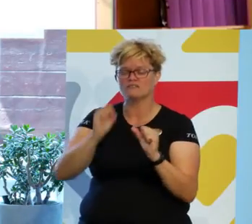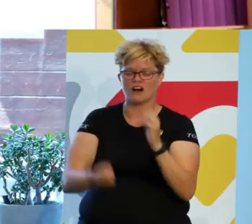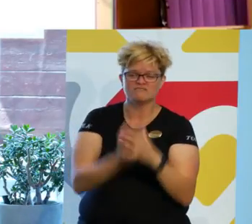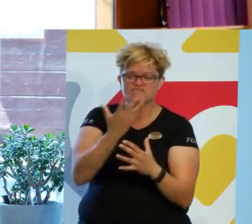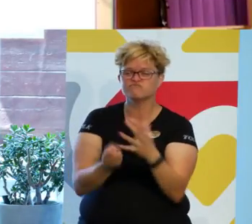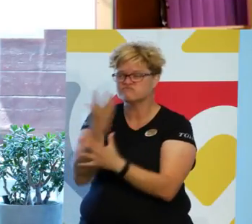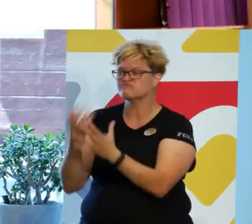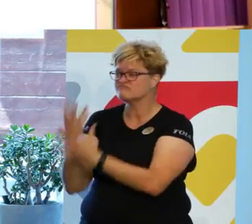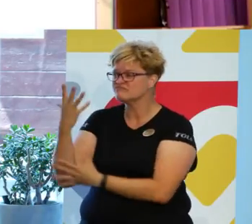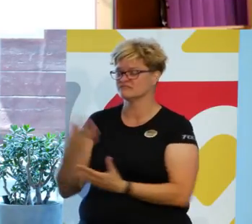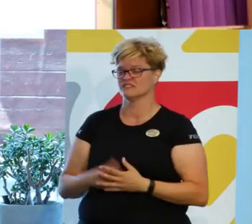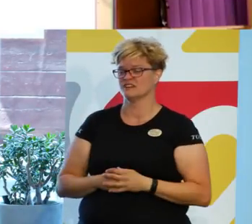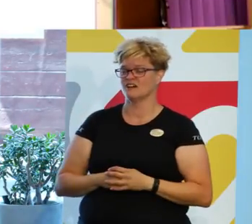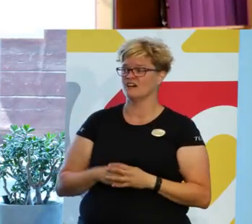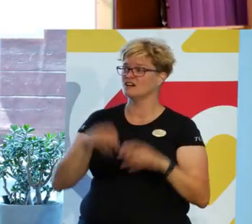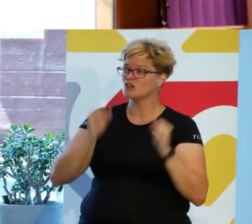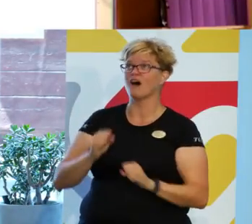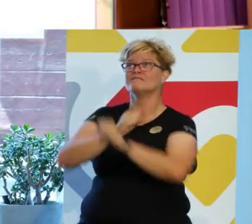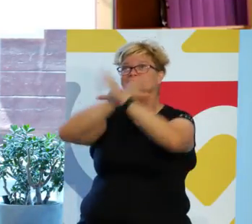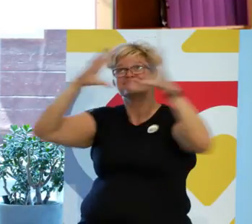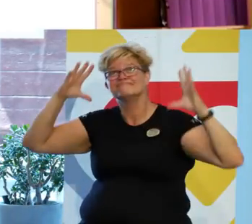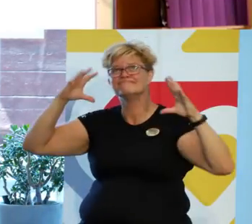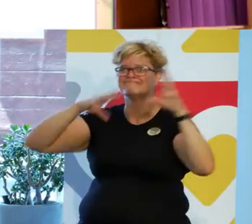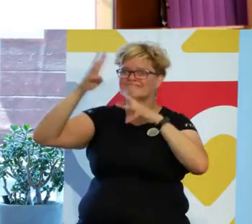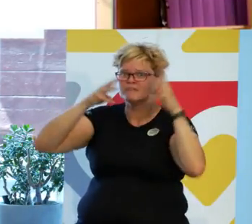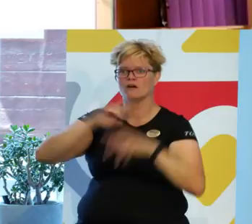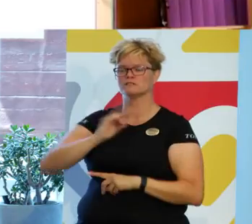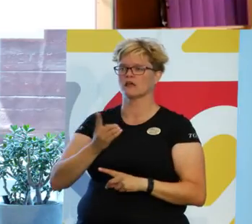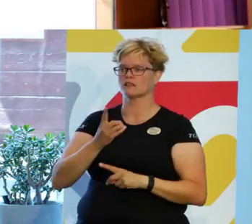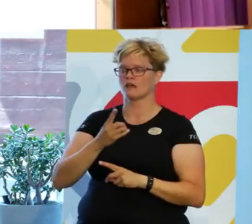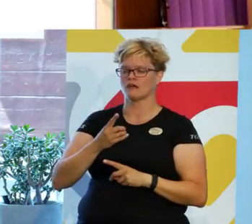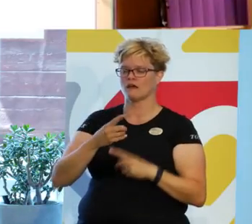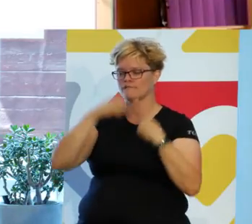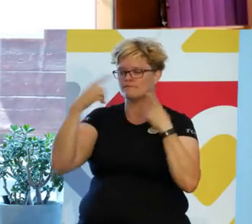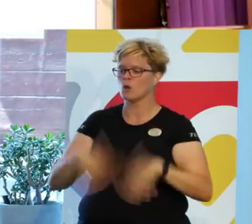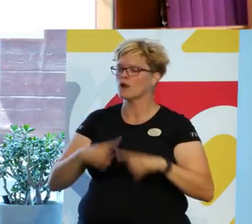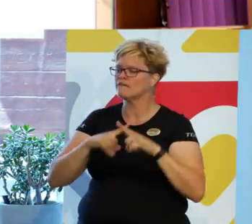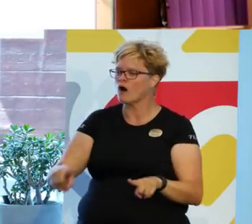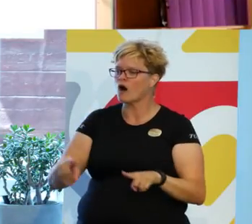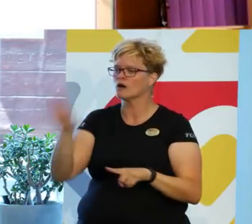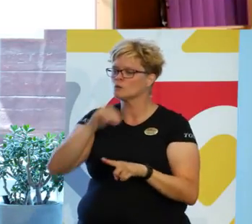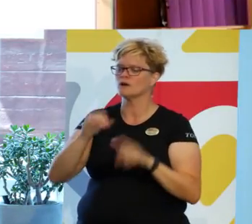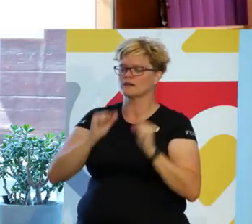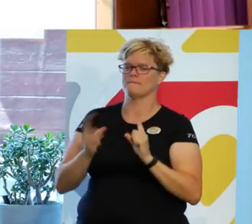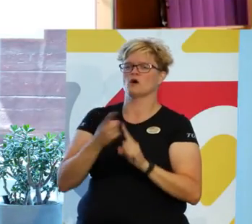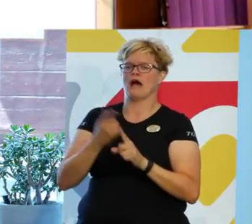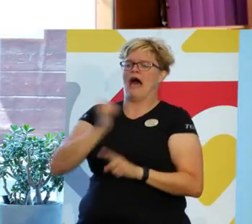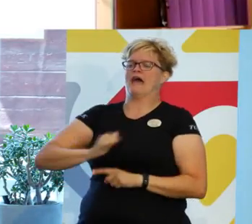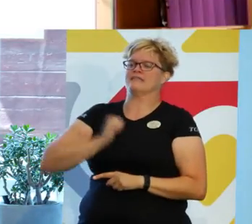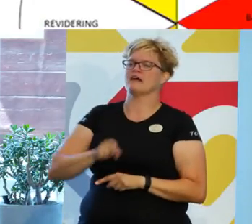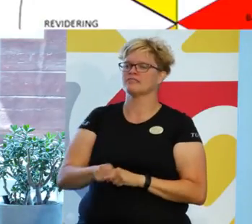och visioneras kring. Och så tappar vi fart i själva implementeringsarbetet.